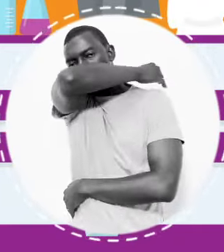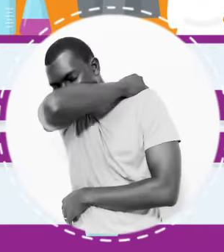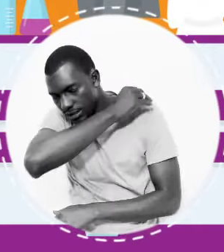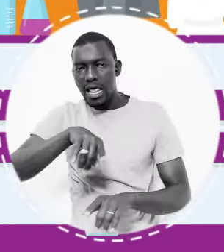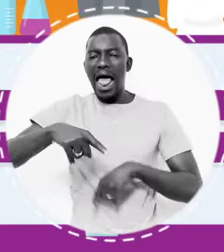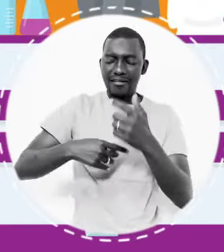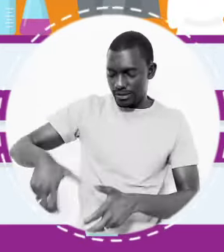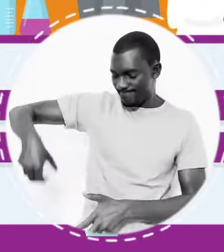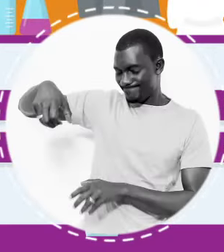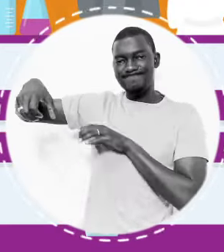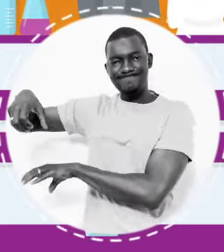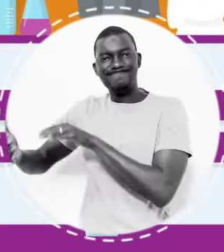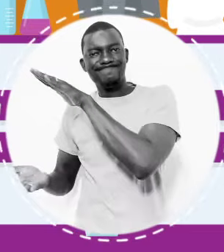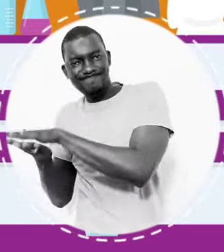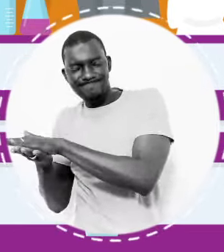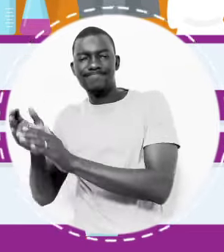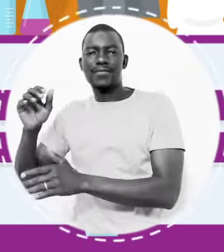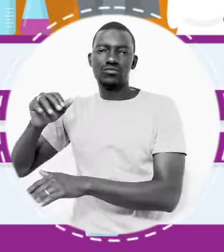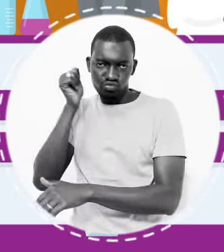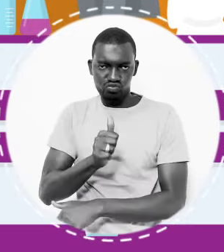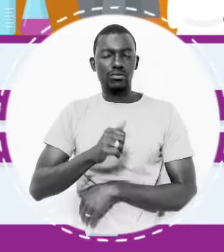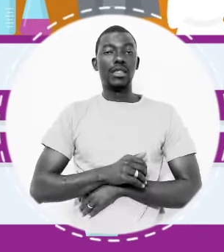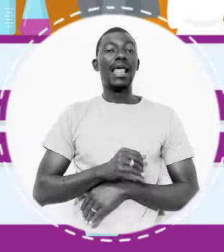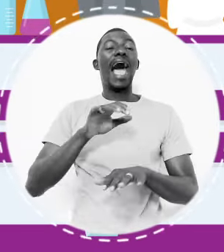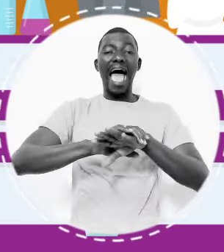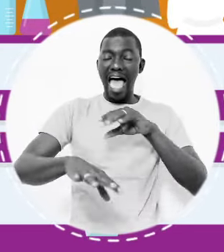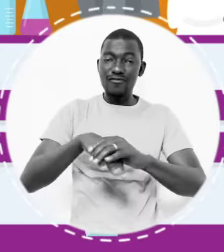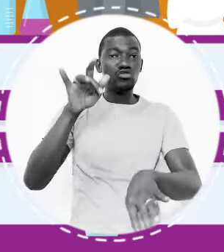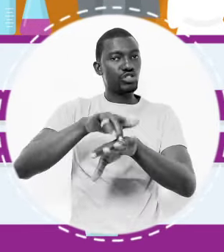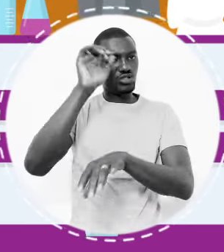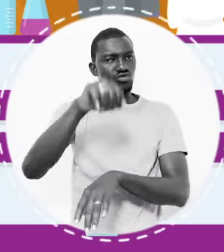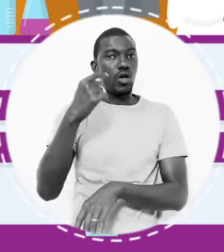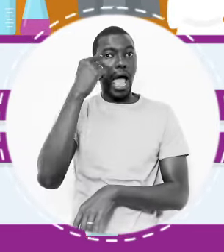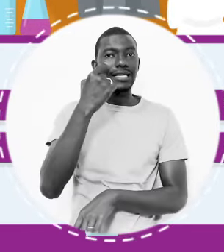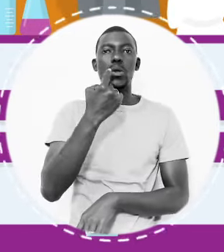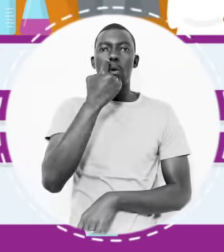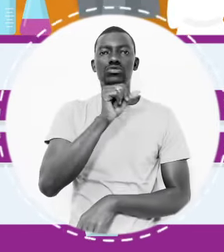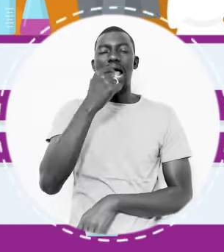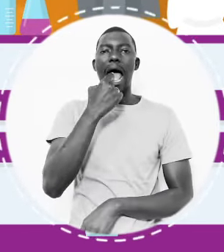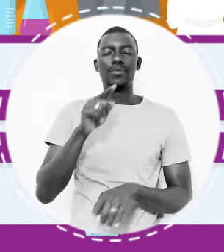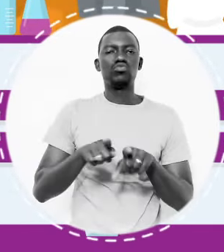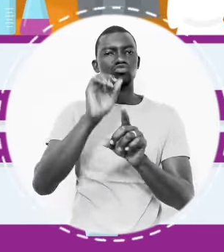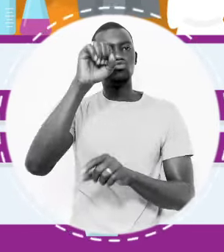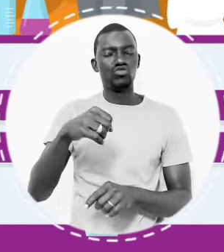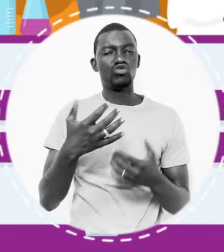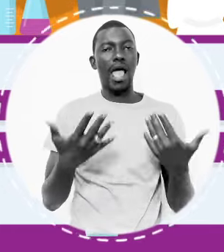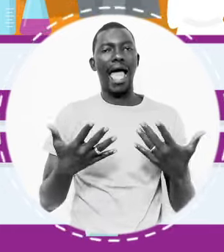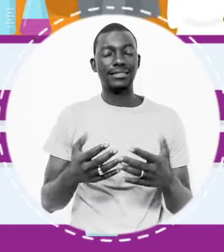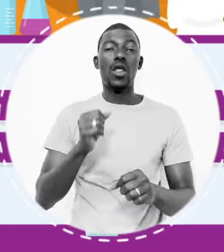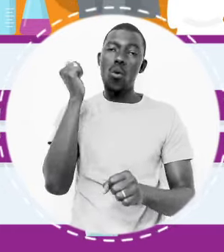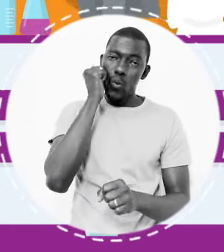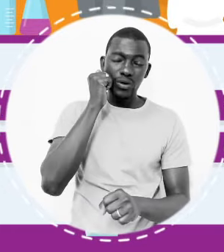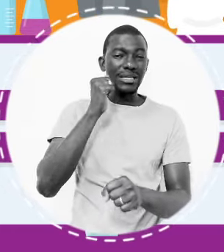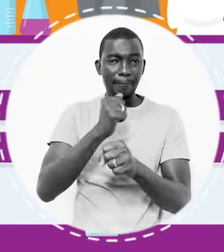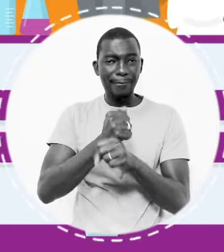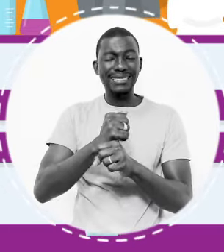chelal bidoma koko himi yone nebobo. Kutuwa diha joni hibe andi ntina ongota ongache ya gundari tagono. Sitayi